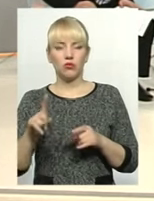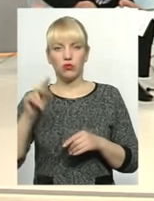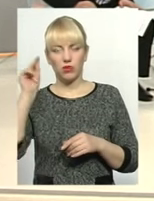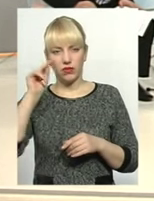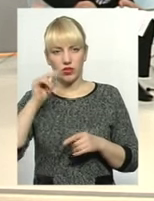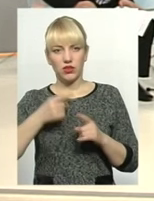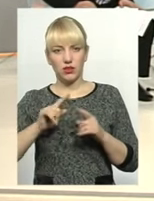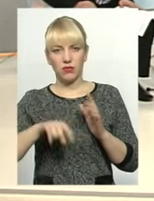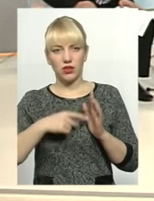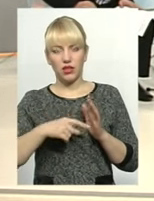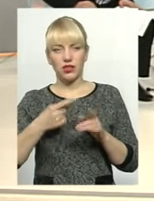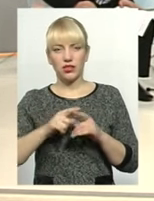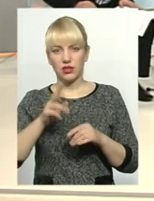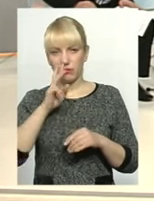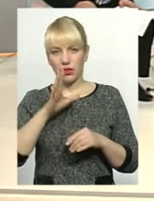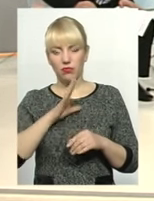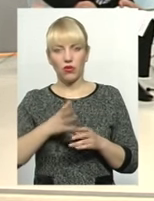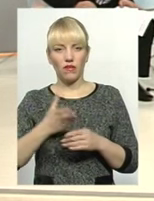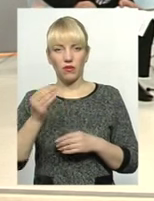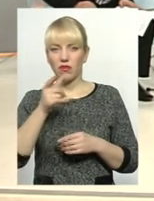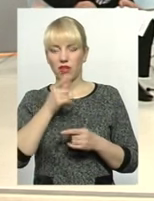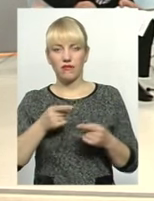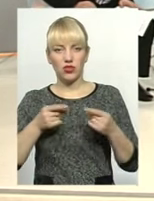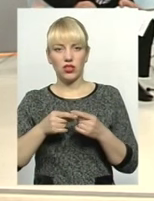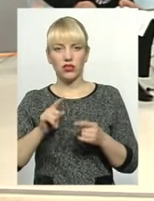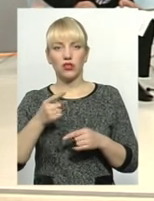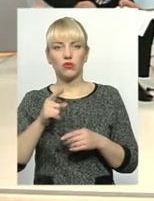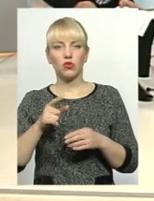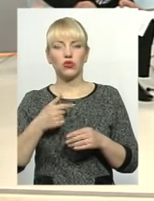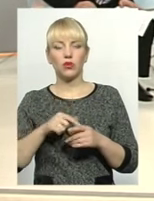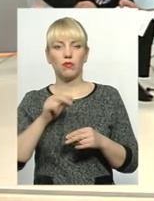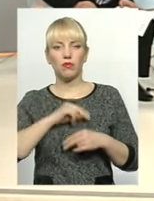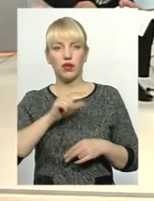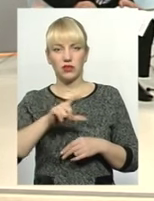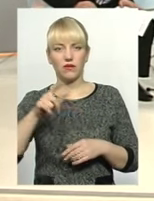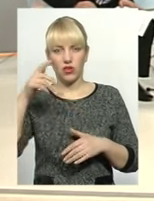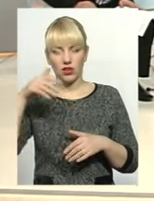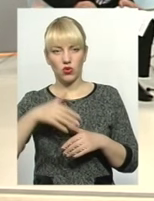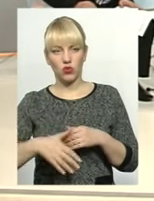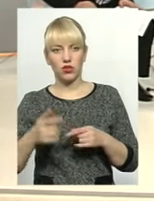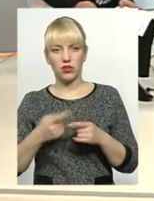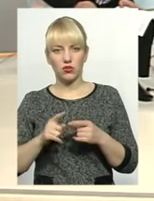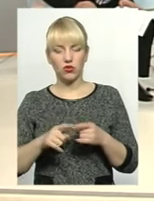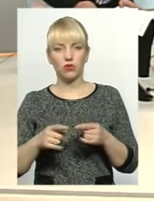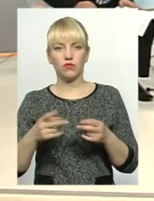зарплата була виплачена невчасно. Справа в тому, що наймані працівники розуміють злободенність питання і